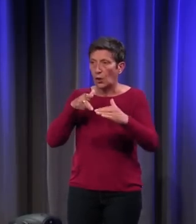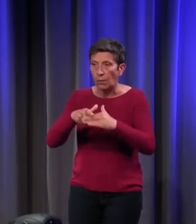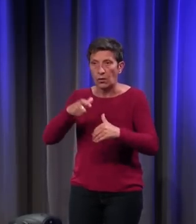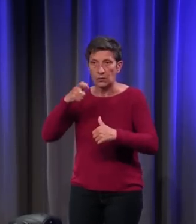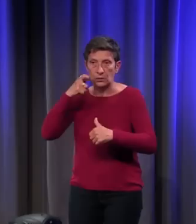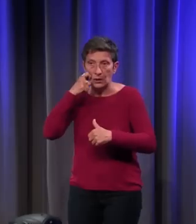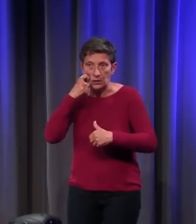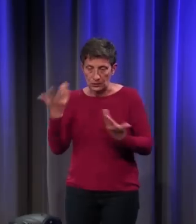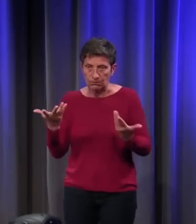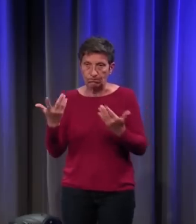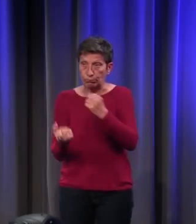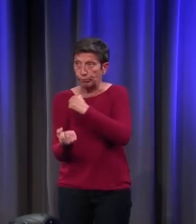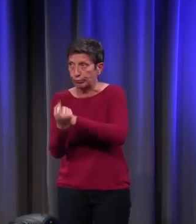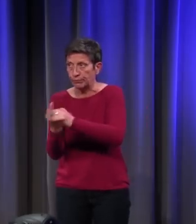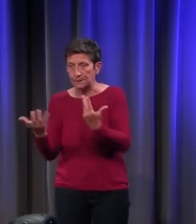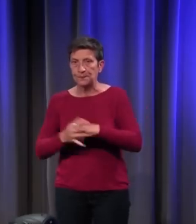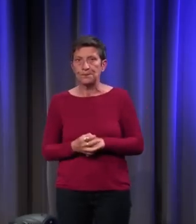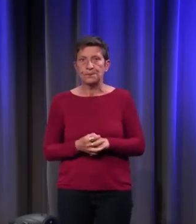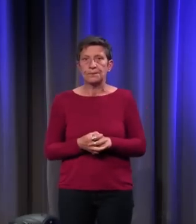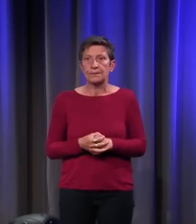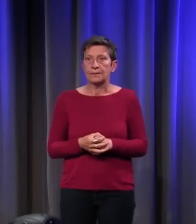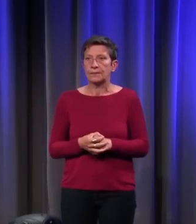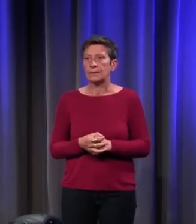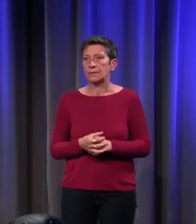des formes de racisme se mettent en place.